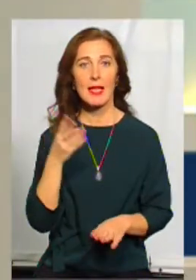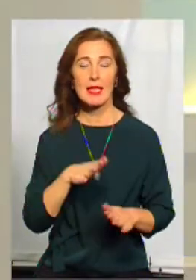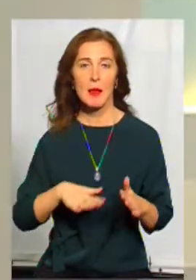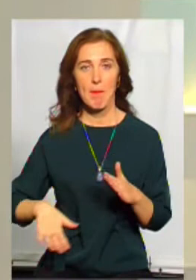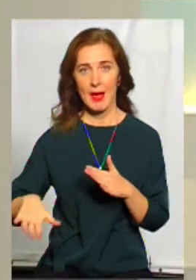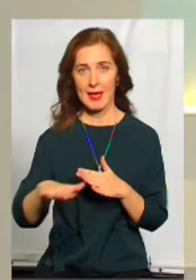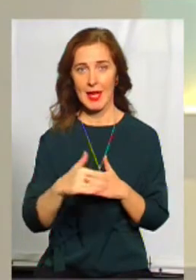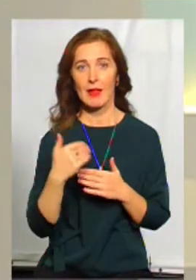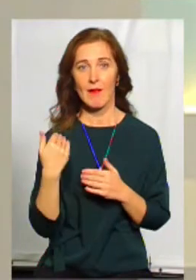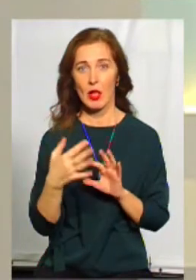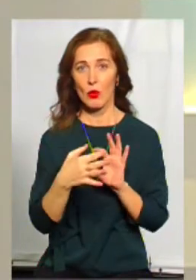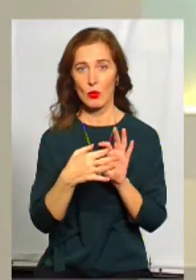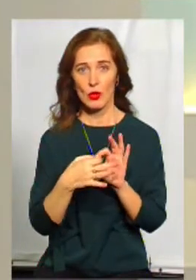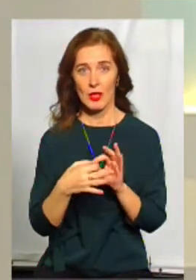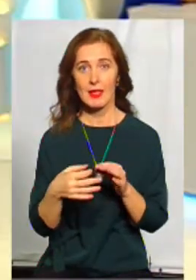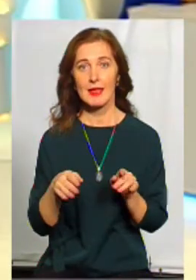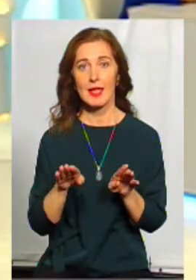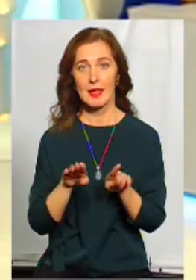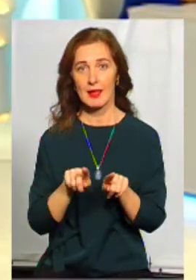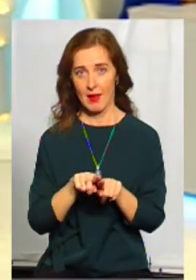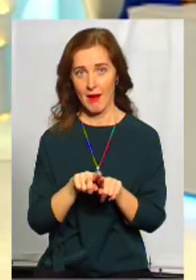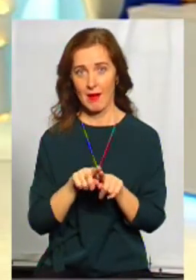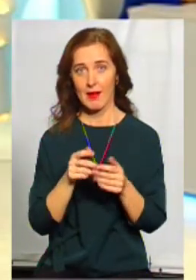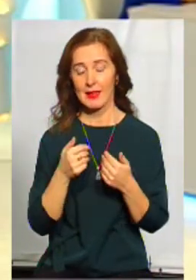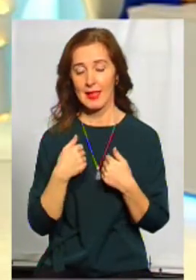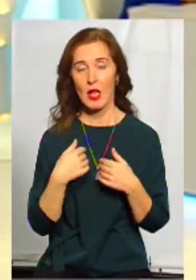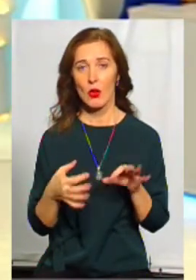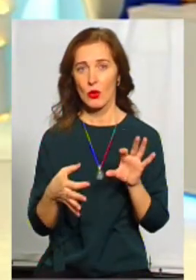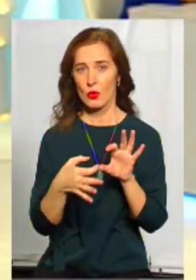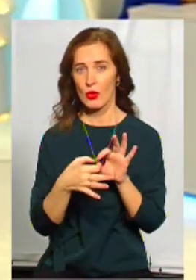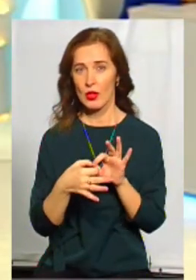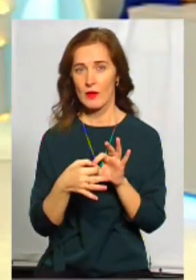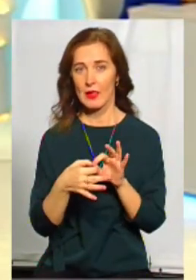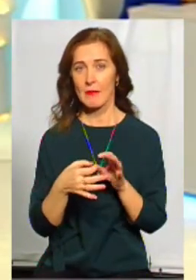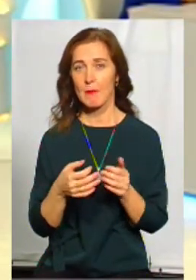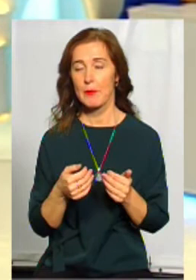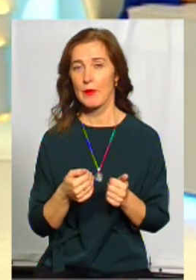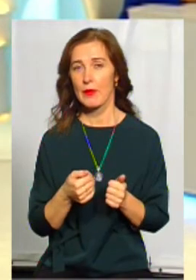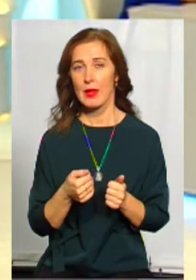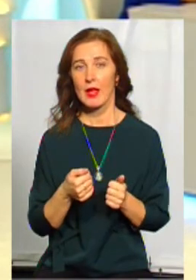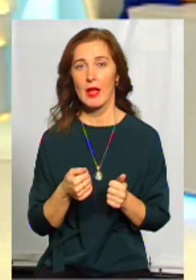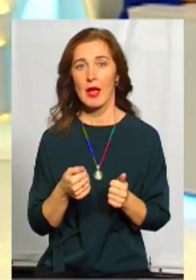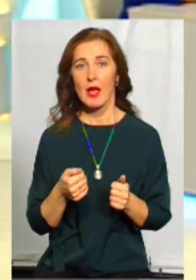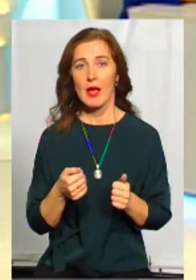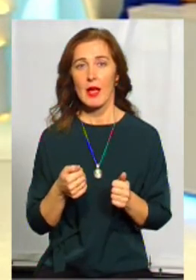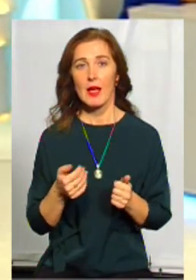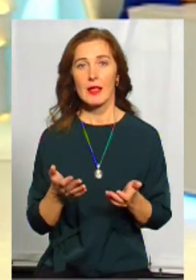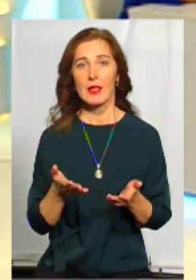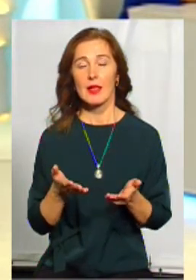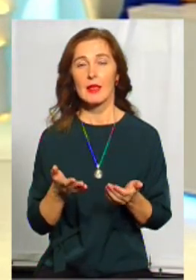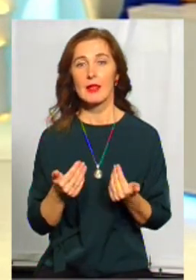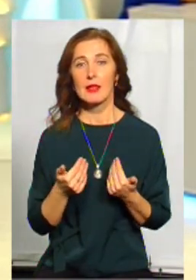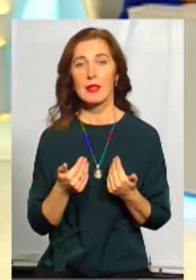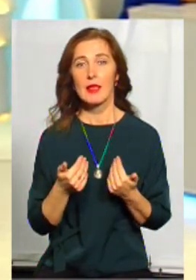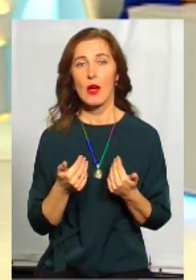Ви, пане Богдане. Це питання дуже контроверсійне. На адресу представків цього покоління, до якого я належу.